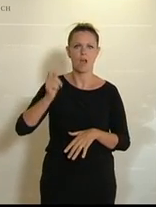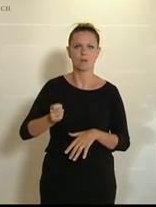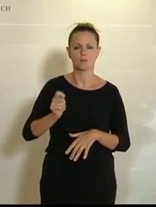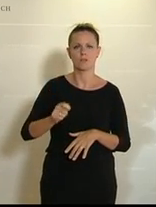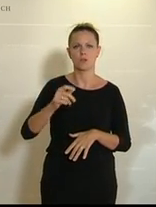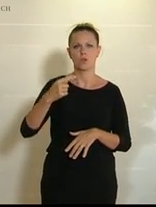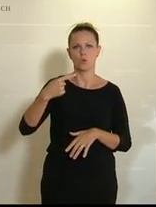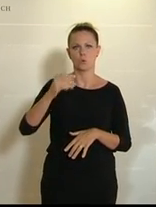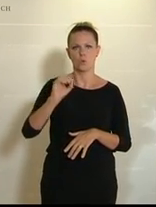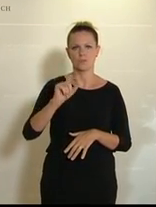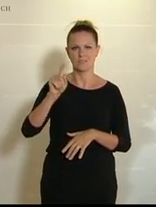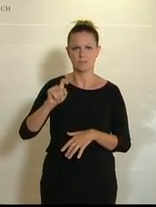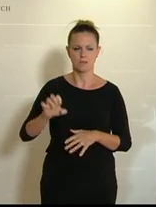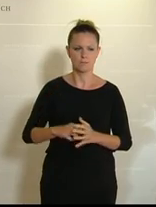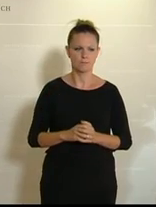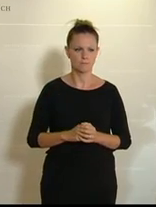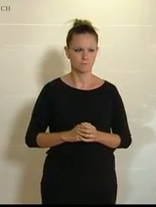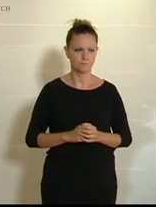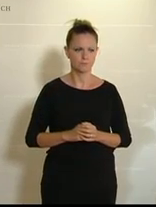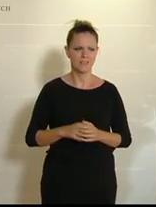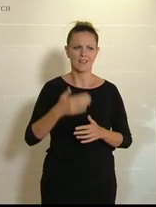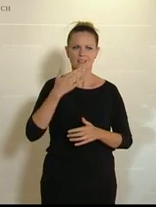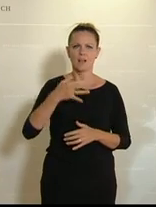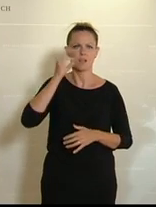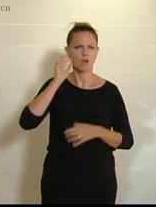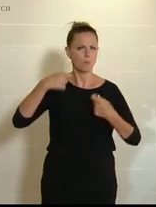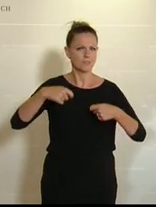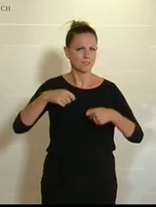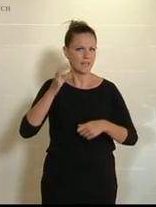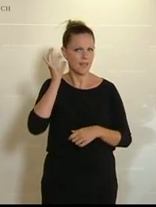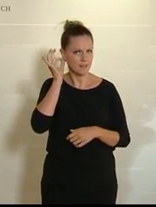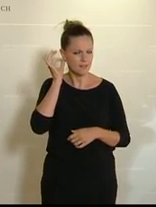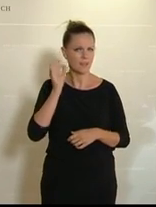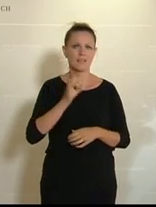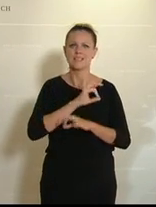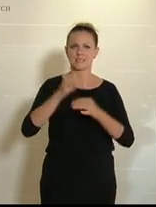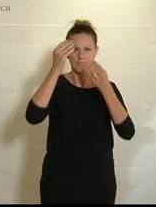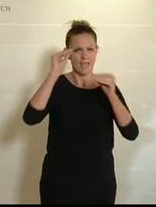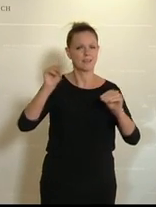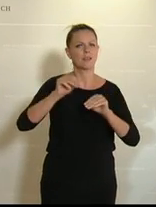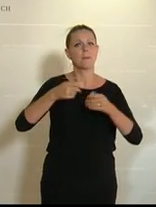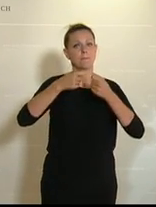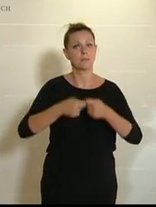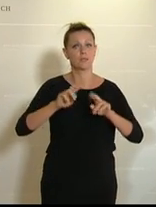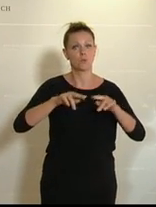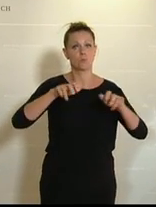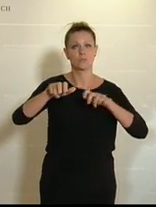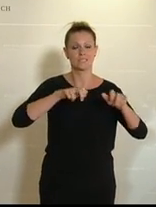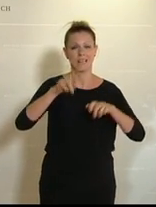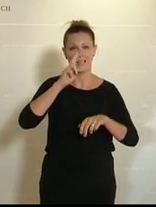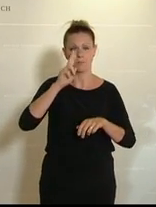Elisabeth Götze, bitte. Danke Frau Präsidentin, sehr geehrte Mitglieder der Bundesregierung, liebe Kolleginnen und Kollegen